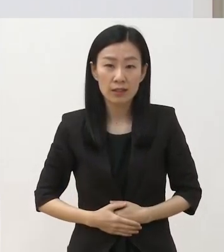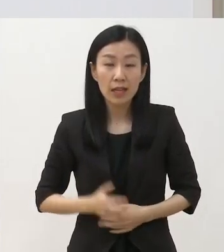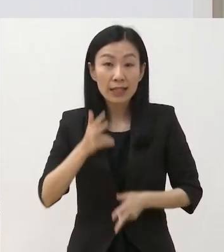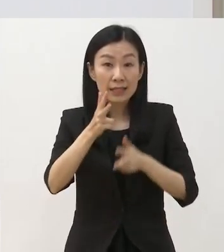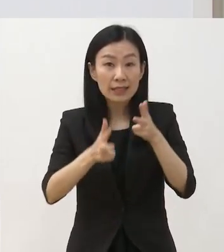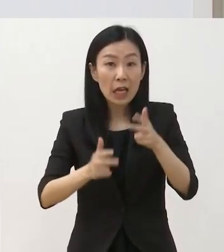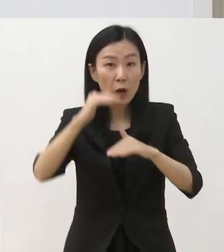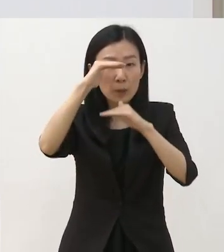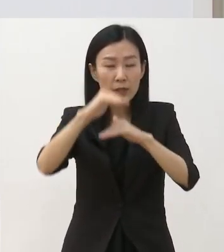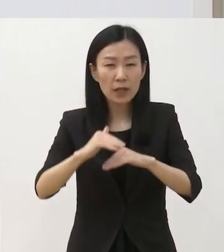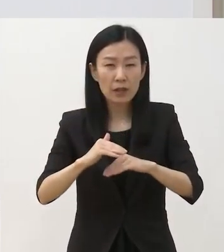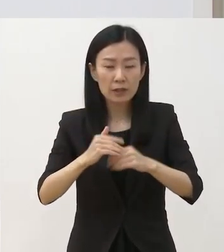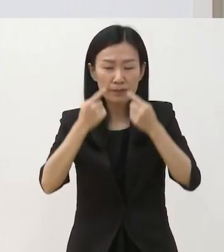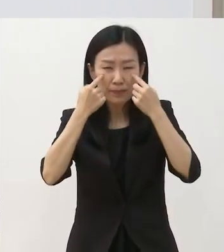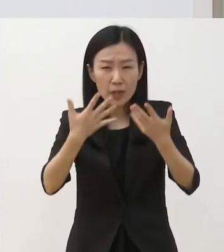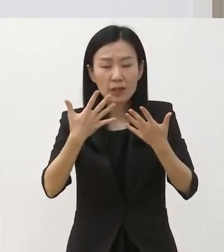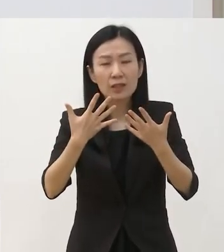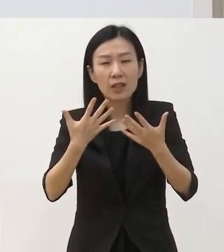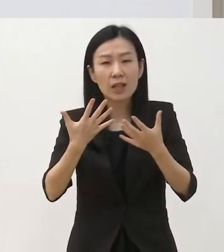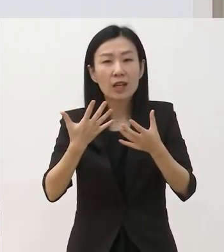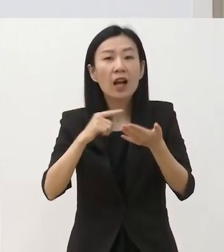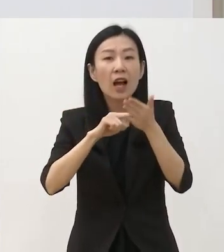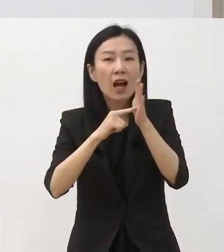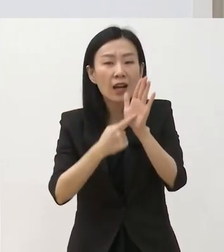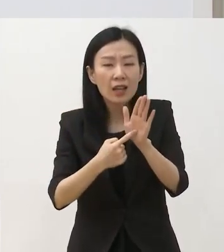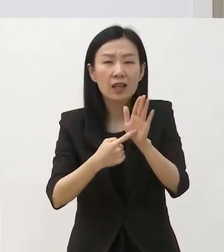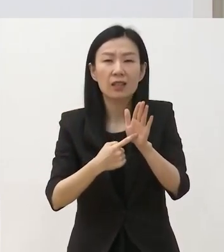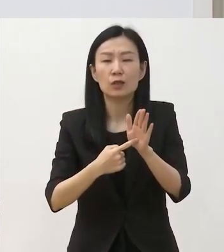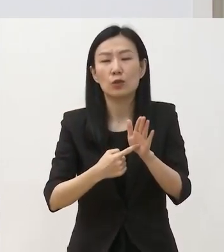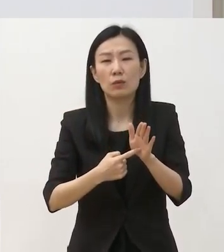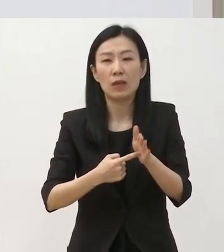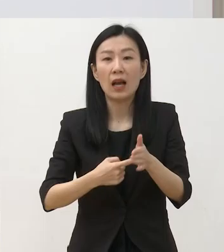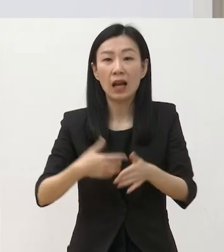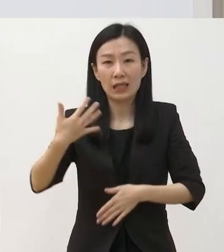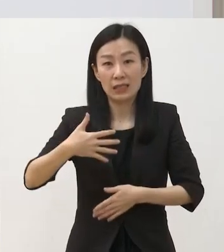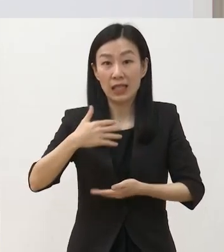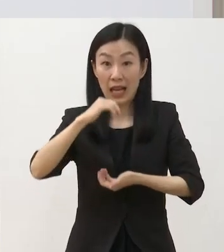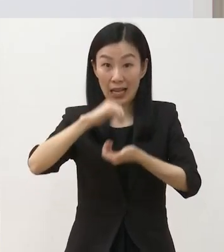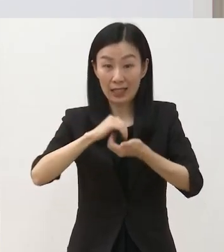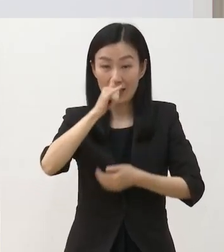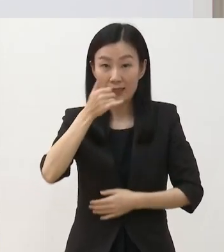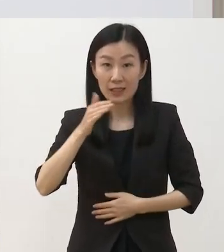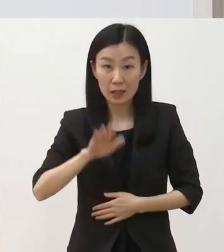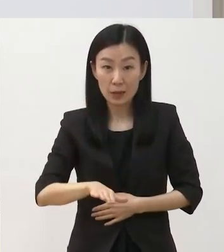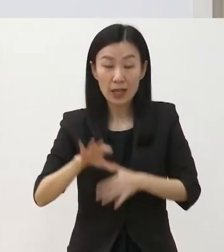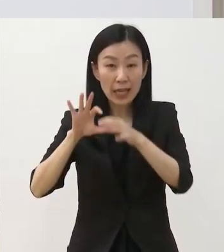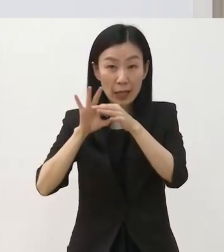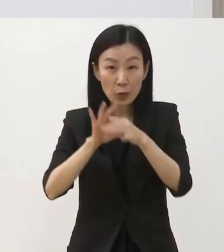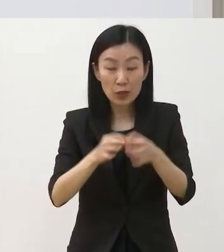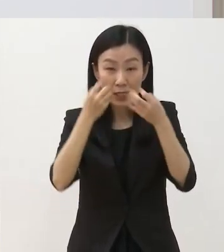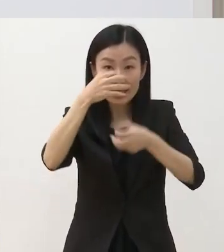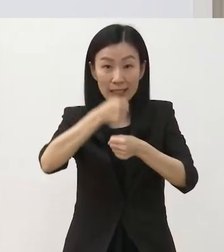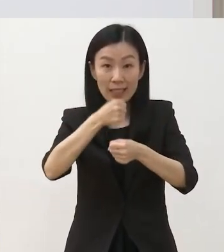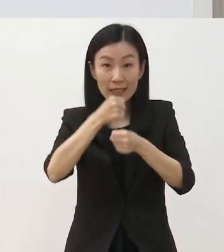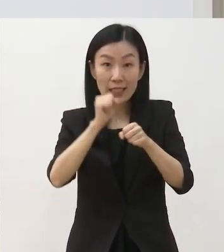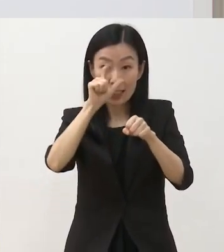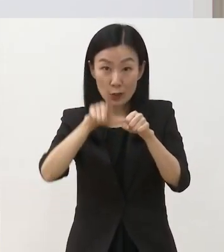담아내기에는 한계가 있었지만 지속적인 창작의 기회 제공과